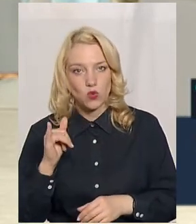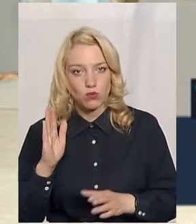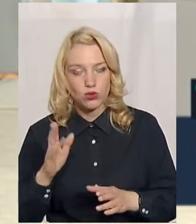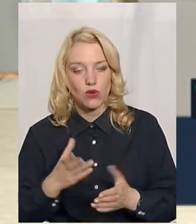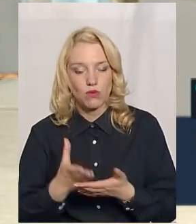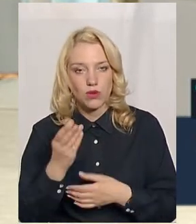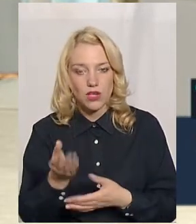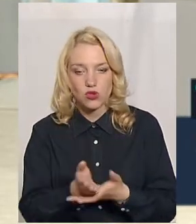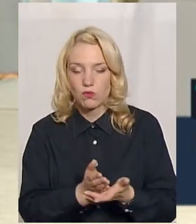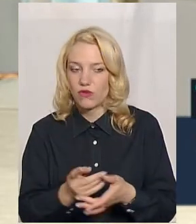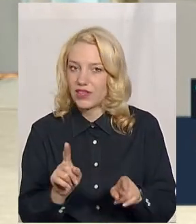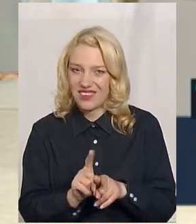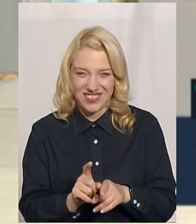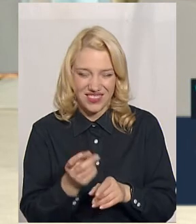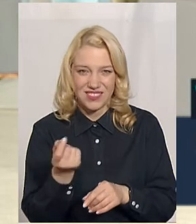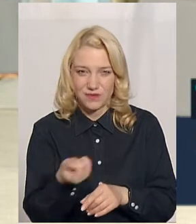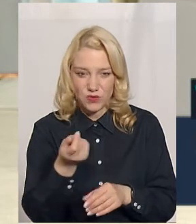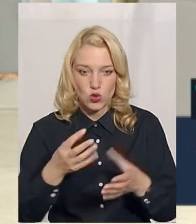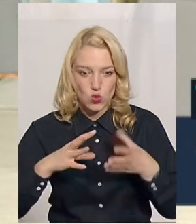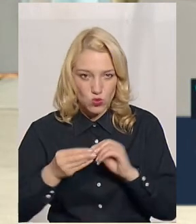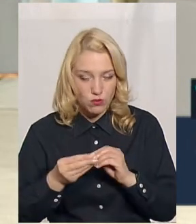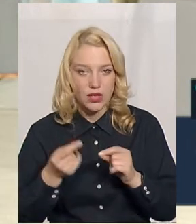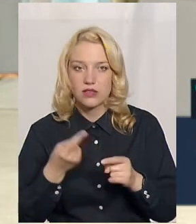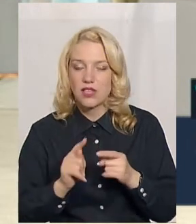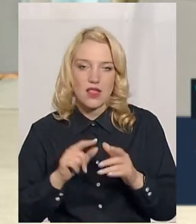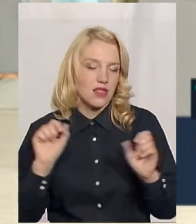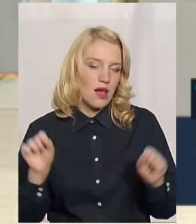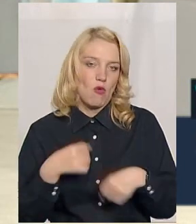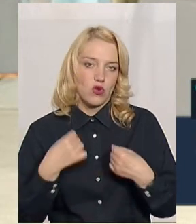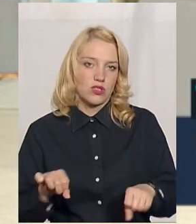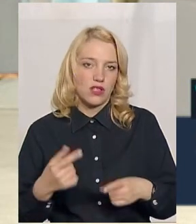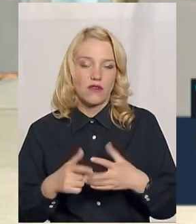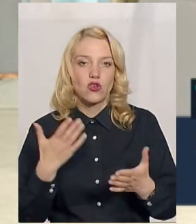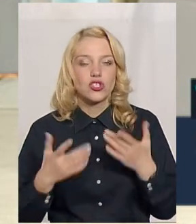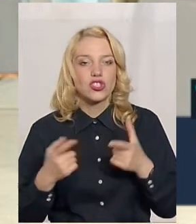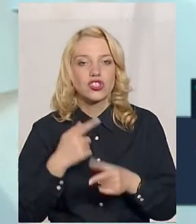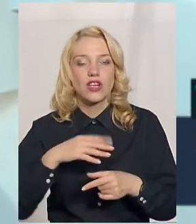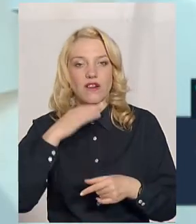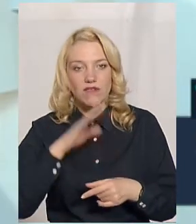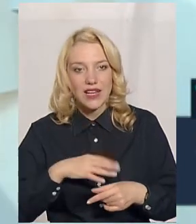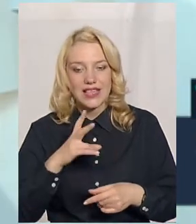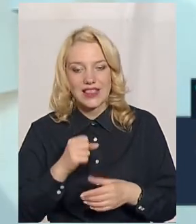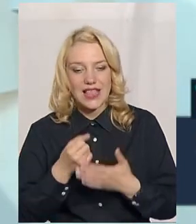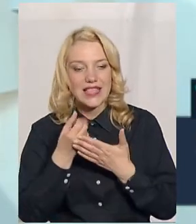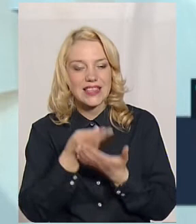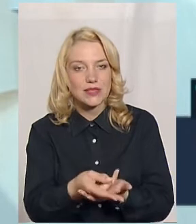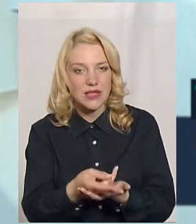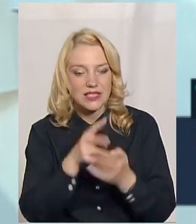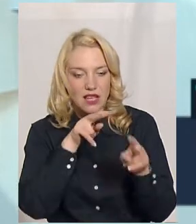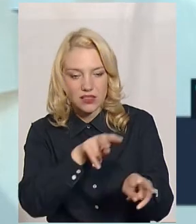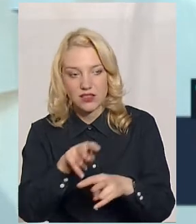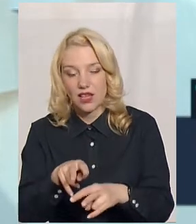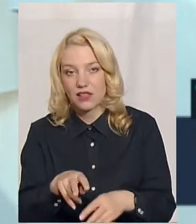послугу в такій сумі, це неможливо. Це неможливо. Чи хватить пацієнту на повноцінний диспансерний нагляд цих коштів?